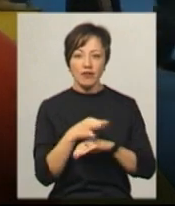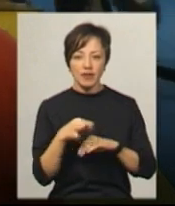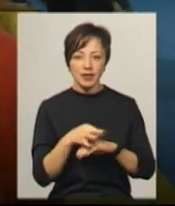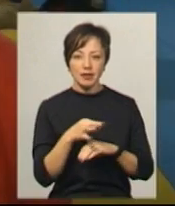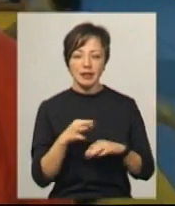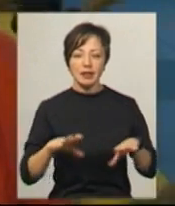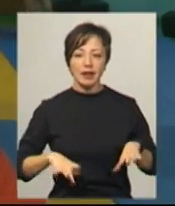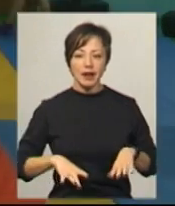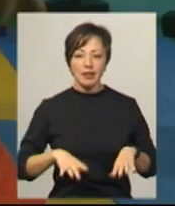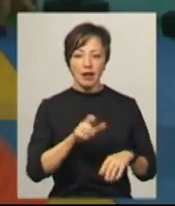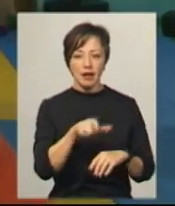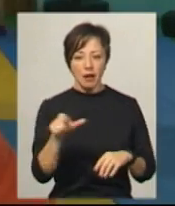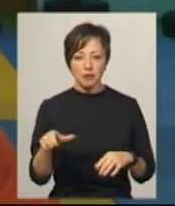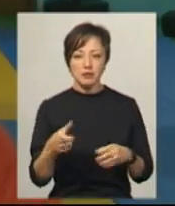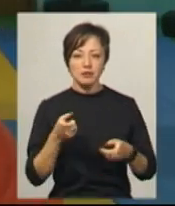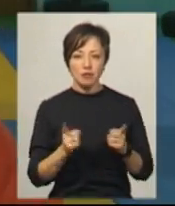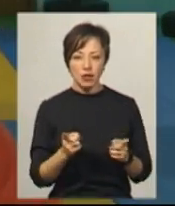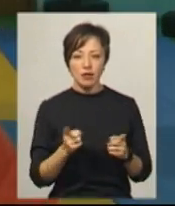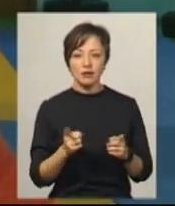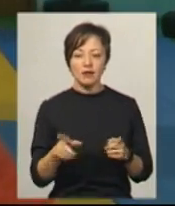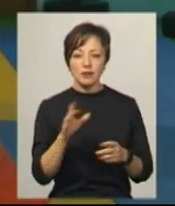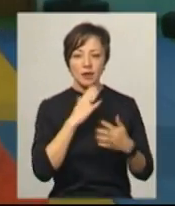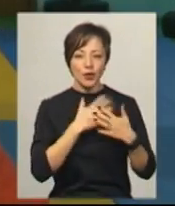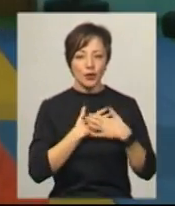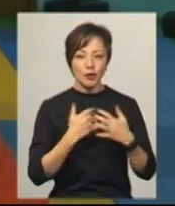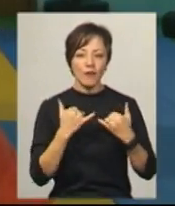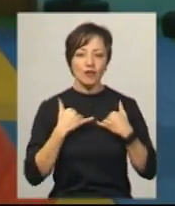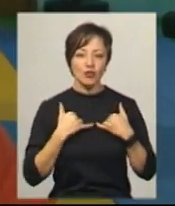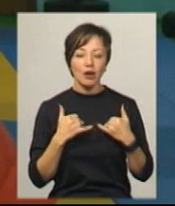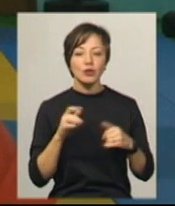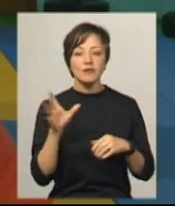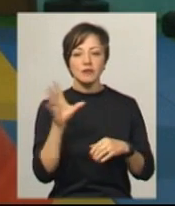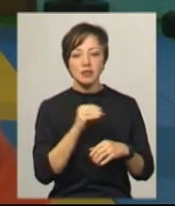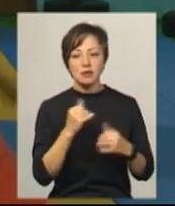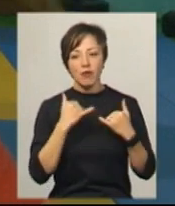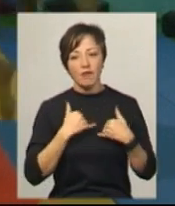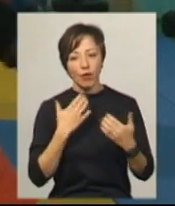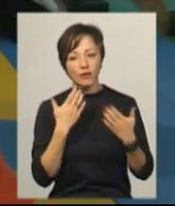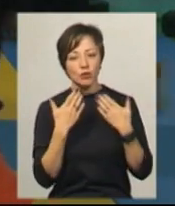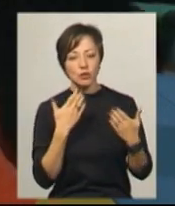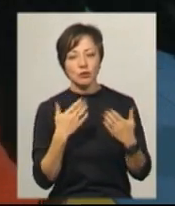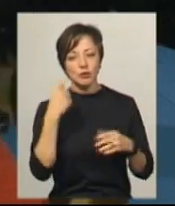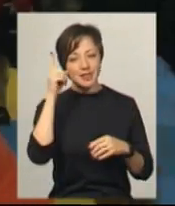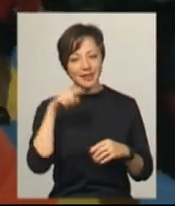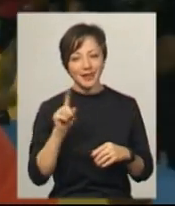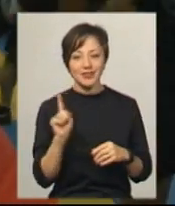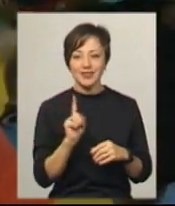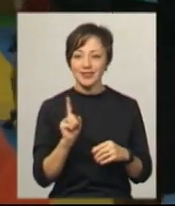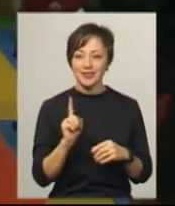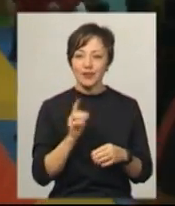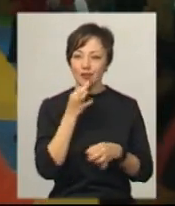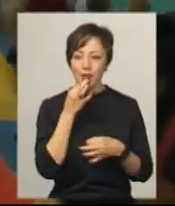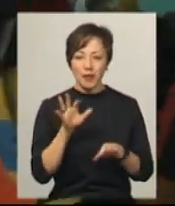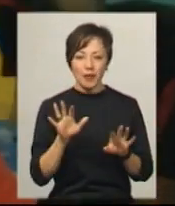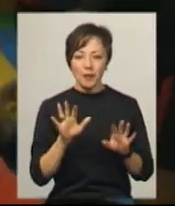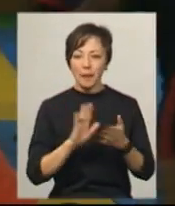тренерам. Звичайно, що вітали, вони мене всі люблять, всі поважають, всі з повагою до мене відносяться, бо знають, що в будь